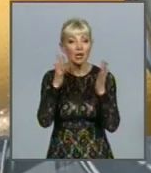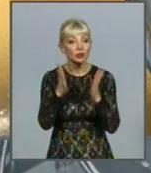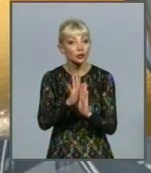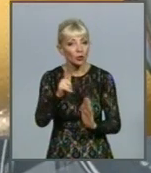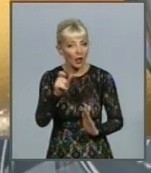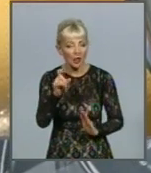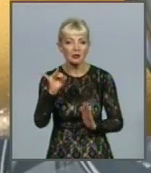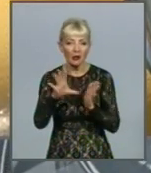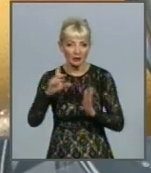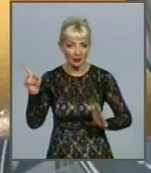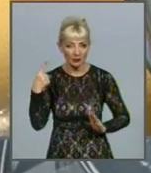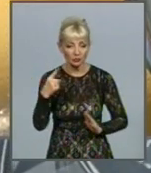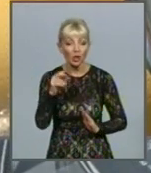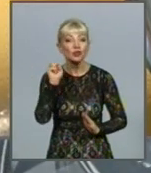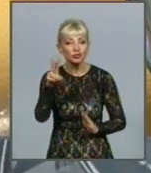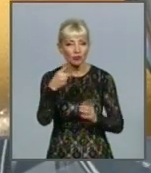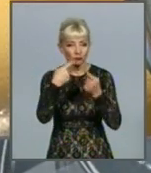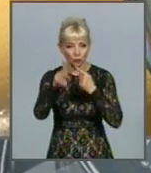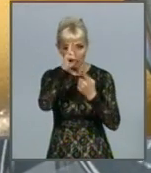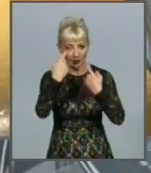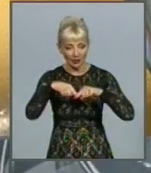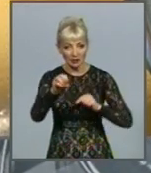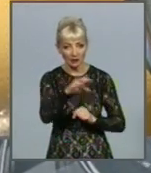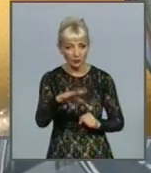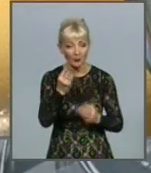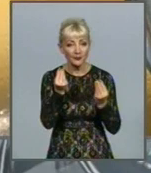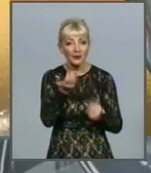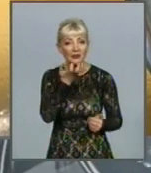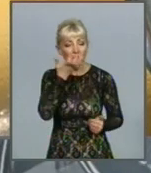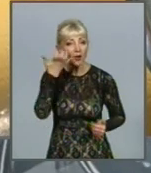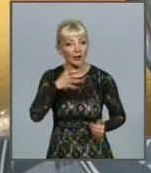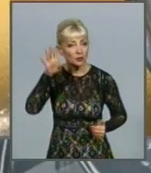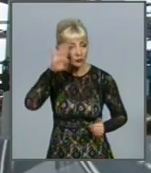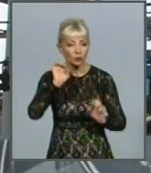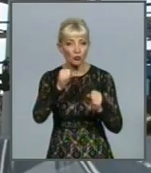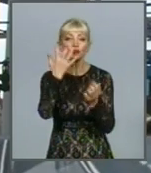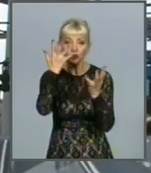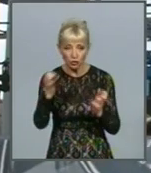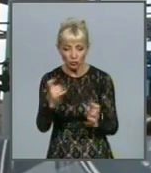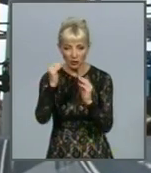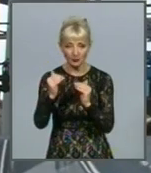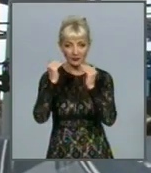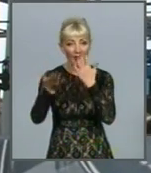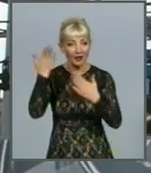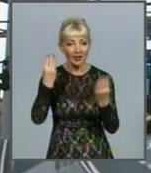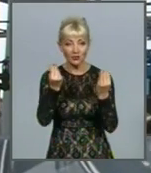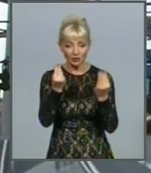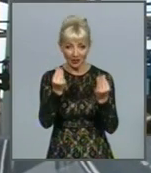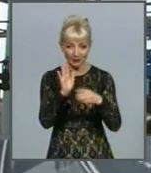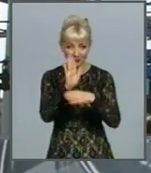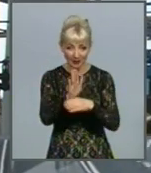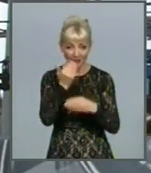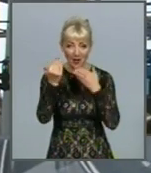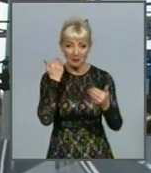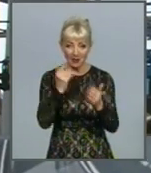й за електроенергію за більшість країн Європи. До того ж, ціни за тепло та гарячу воду можуть зрости ще раз. Бо якщо раніше тарифи встановлювали